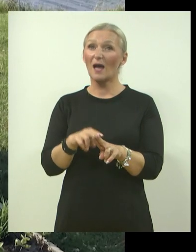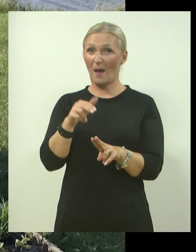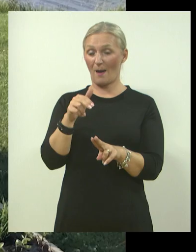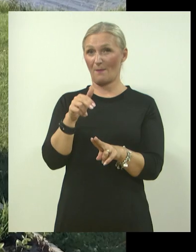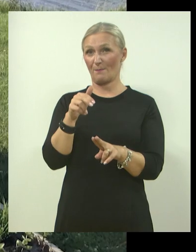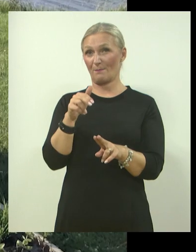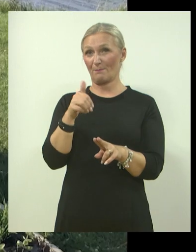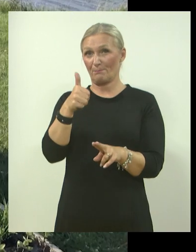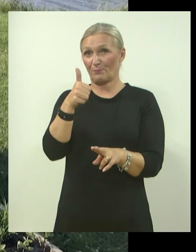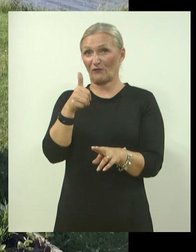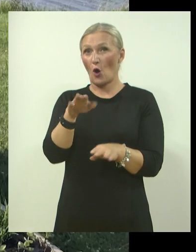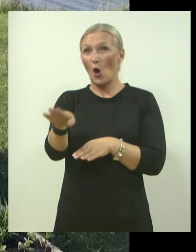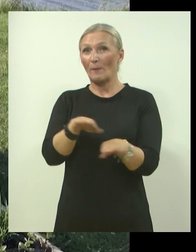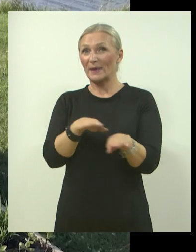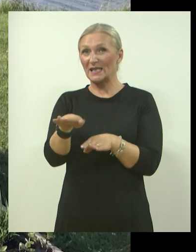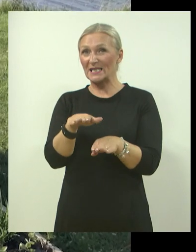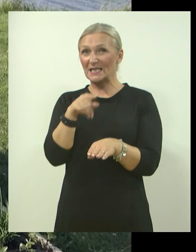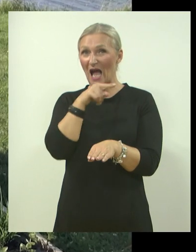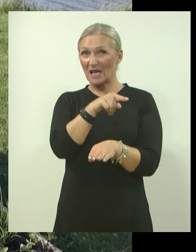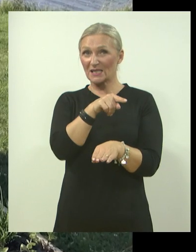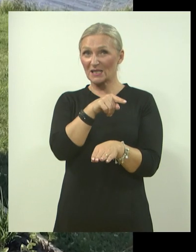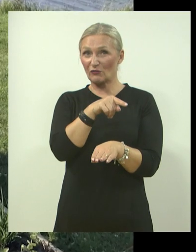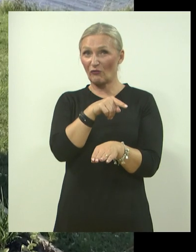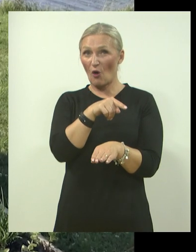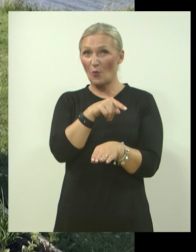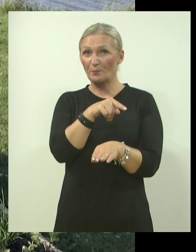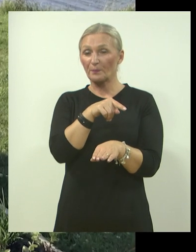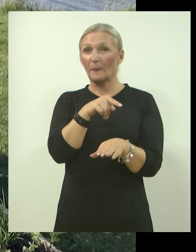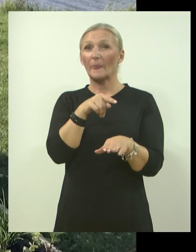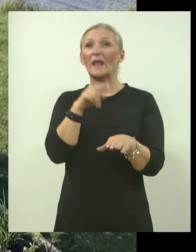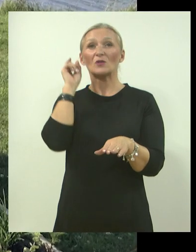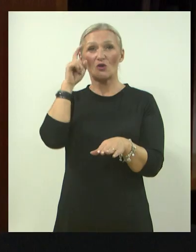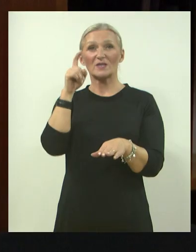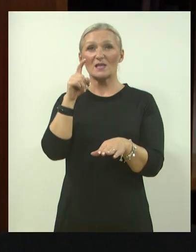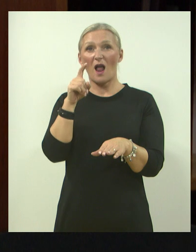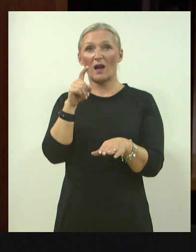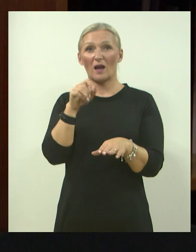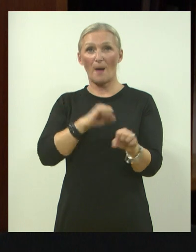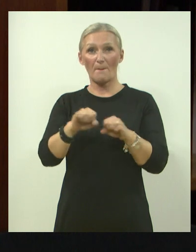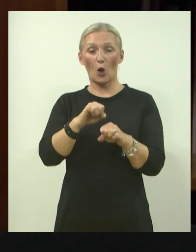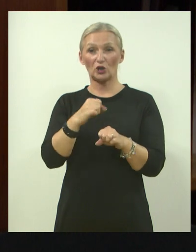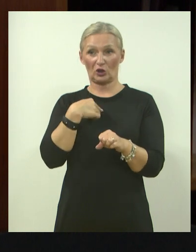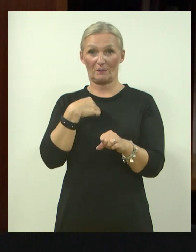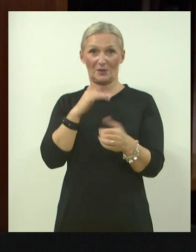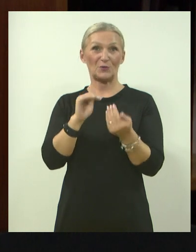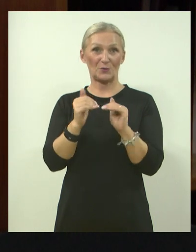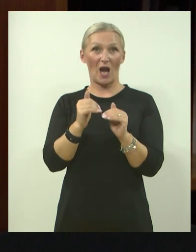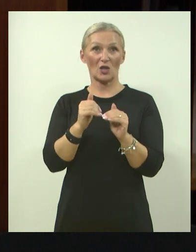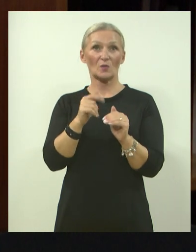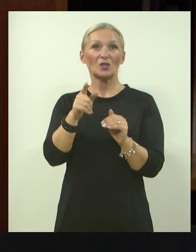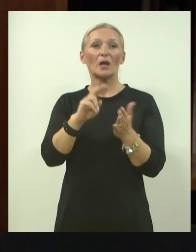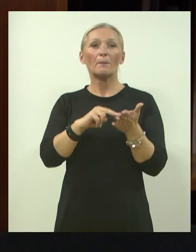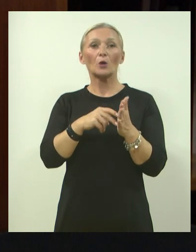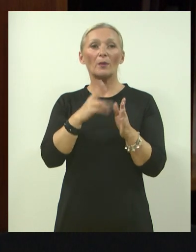ljudima u ministarstvu rada mirovskog sustava, obitelji socijalne politike s kojima surađujemo. Na te probleme